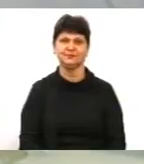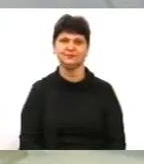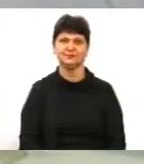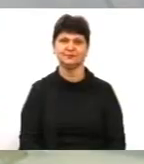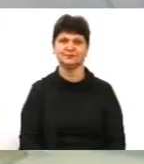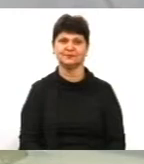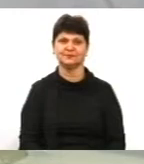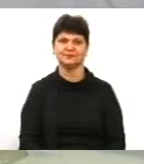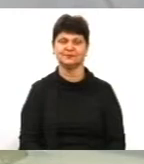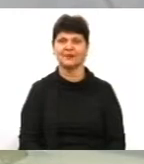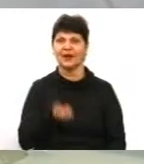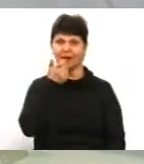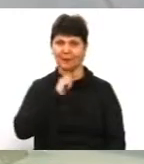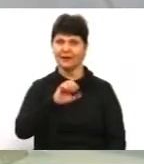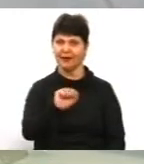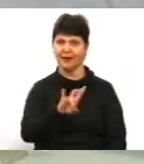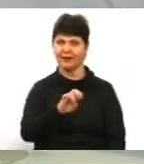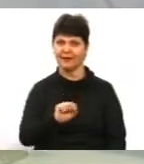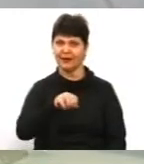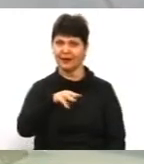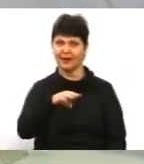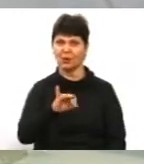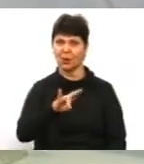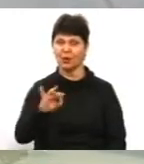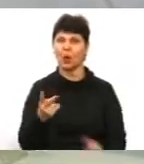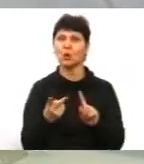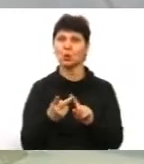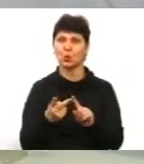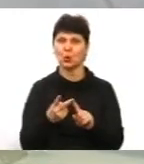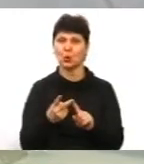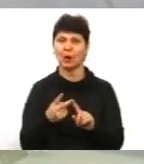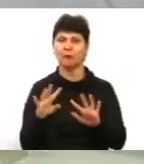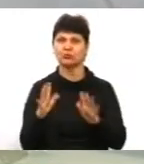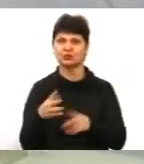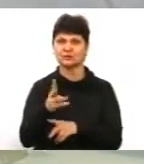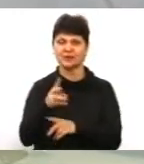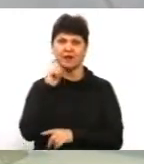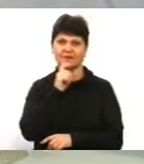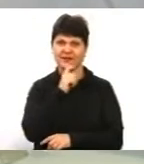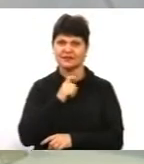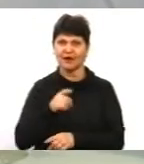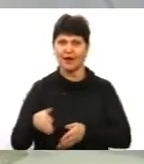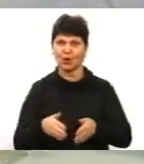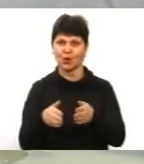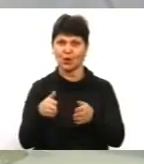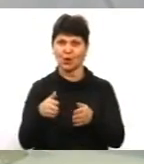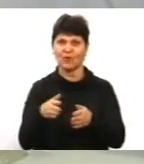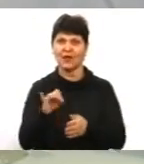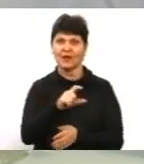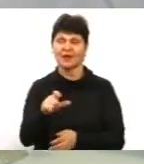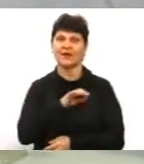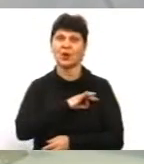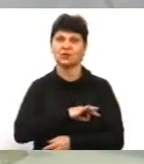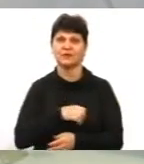Жип Анатолію, це друге пришестя трукамів на вінницьких дорогах, зокрема, їх використовували до